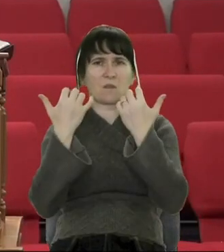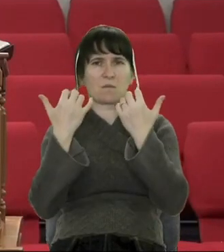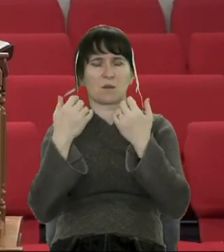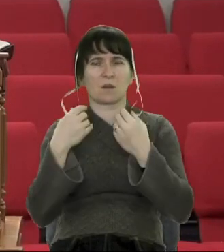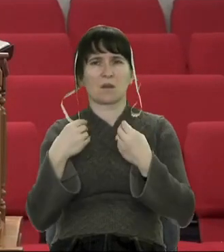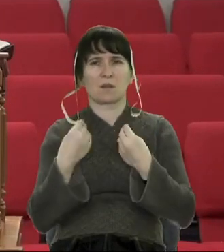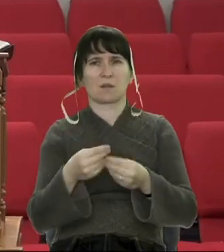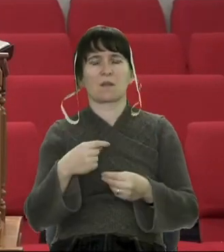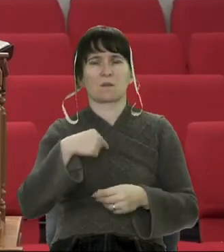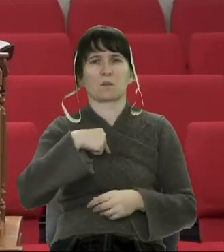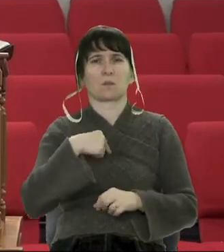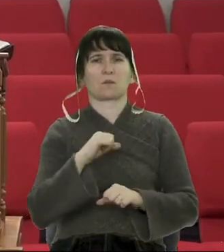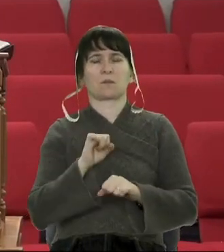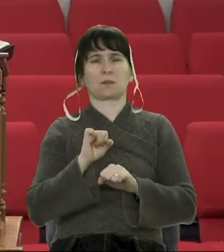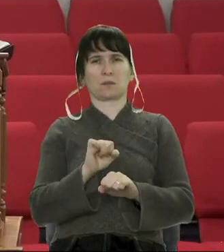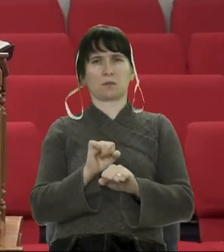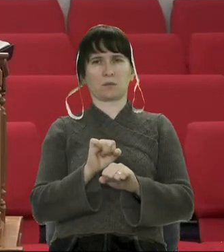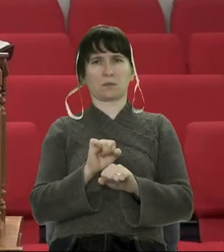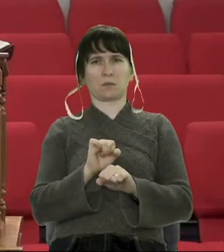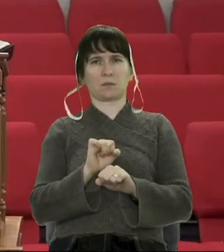механізми в нашому організмі.